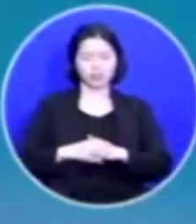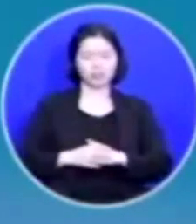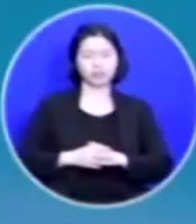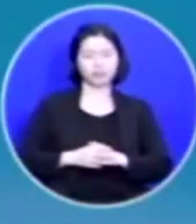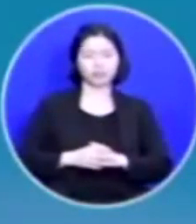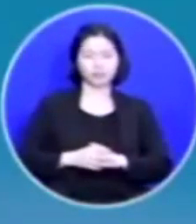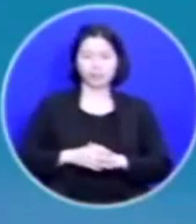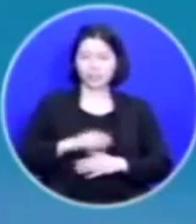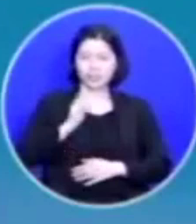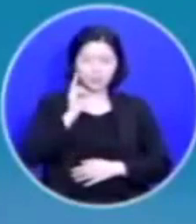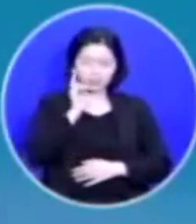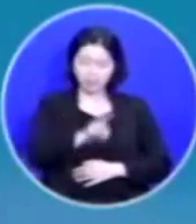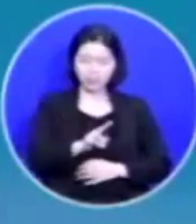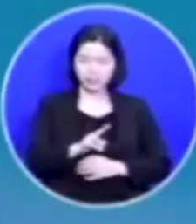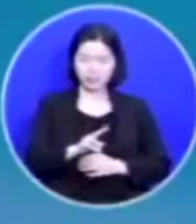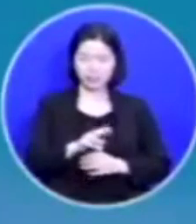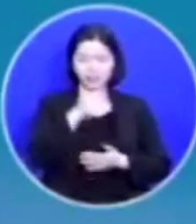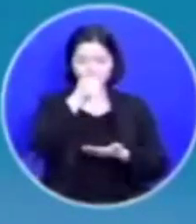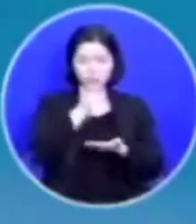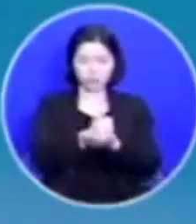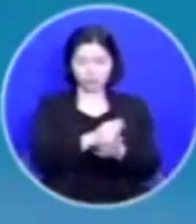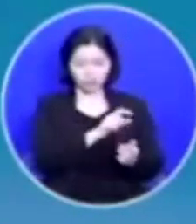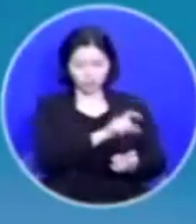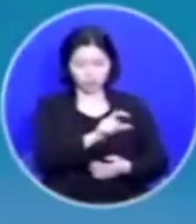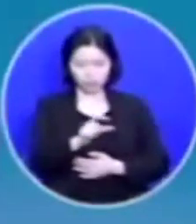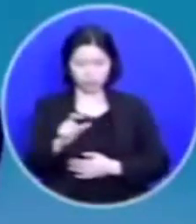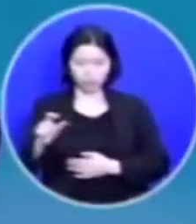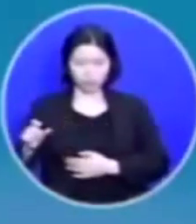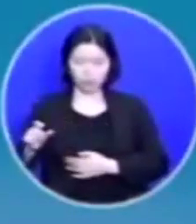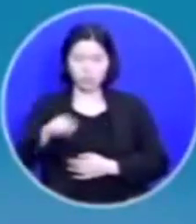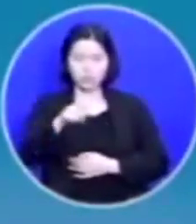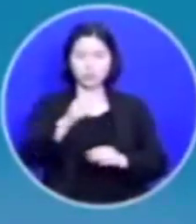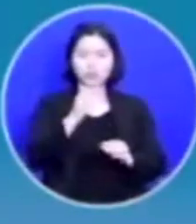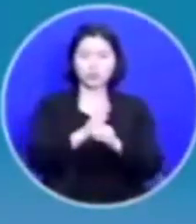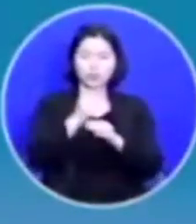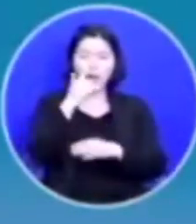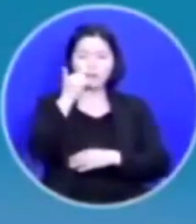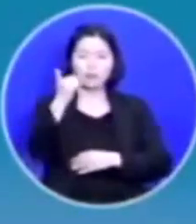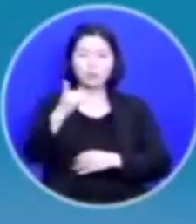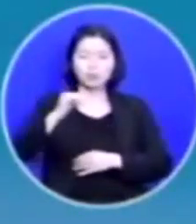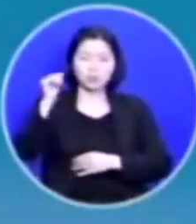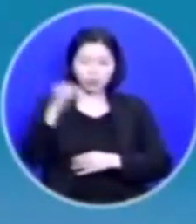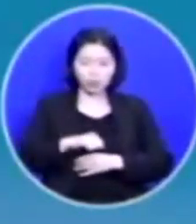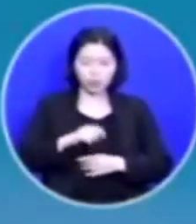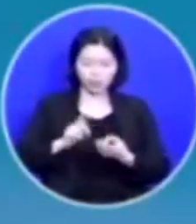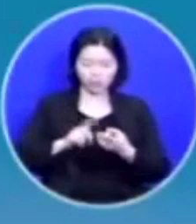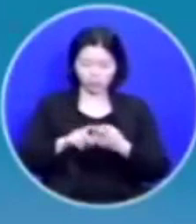끔찍한 죄들이 열거되면서 그 중에 부모님을 거역하는 게 같이 들어갑니다